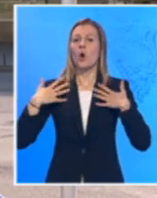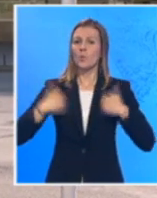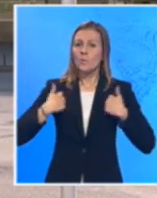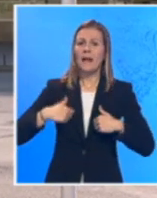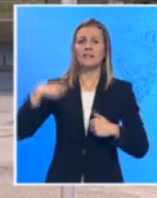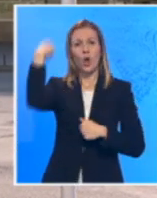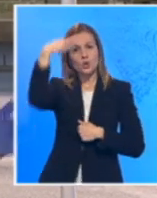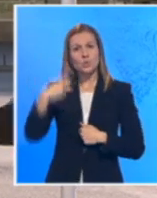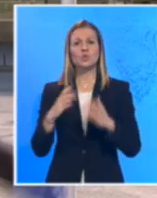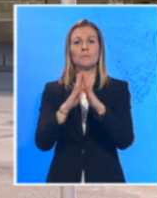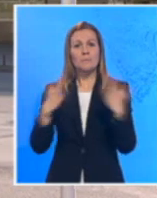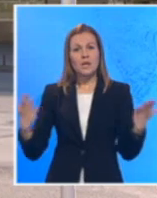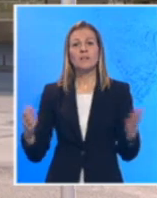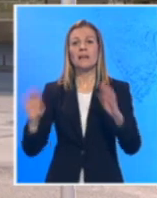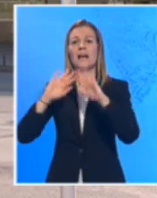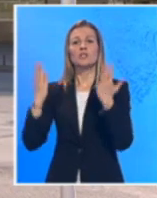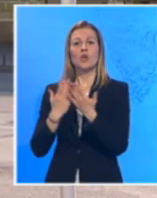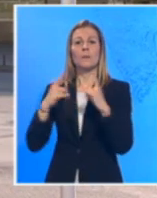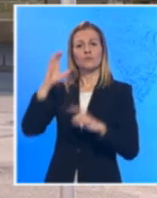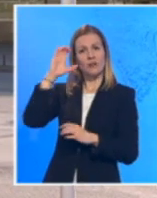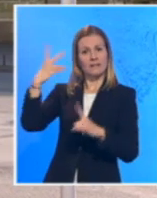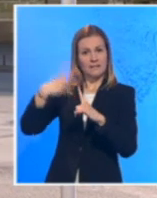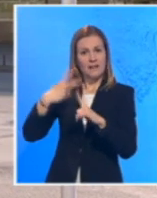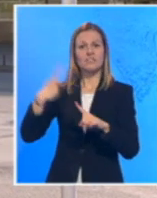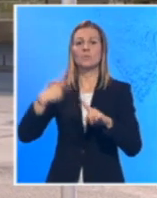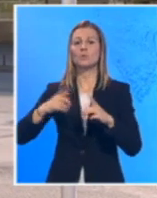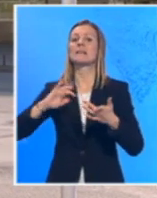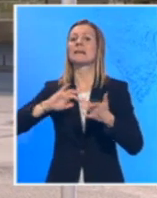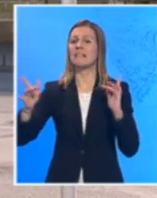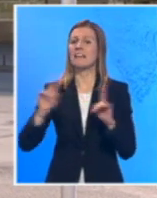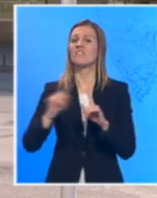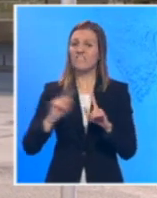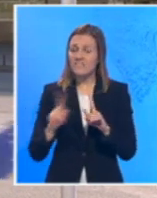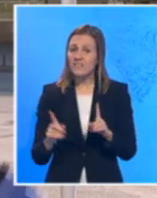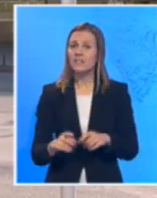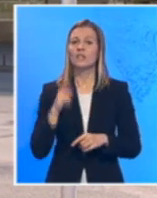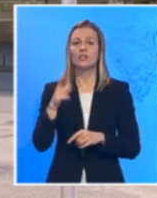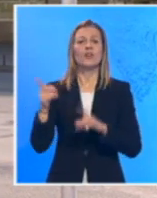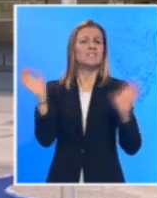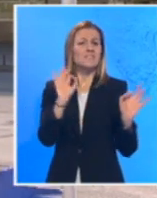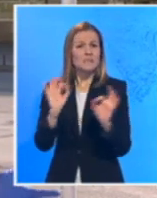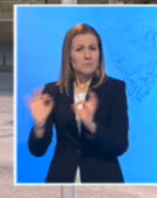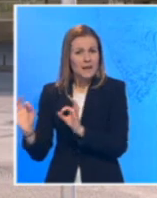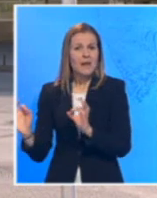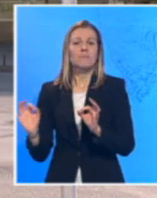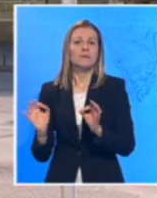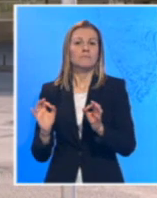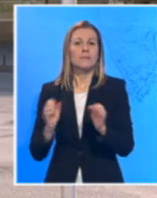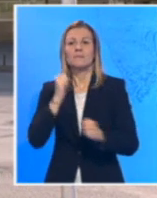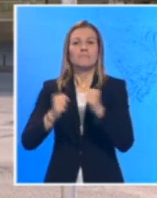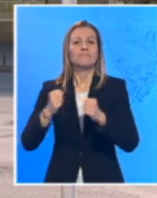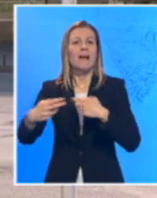bina, biblioteka, soba sa televizorom i Wi-Fi, internet. Dakle, učinjeno je sve što je moguće da se u što kraćem roku, koliko je bilo moguće,